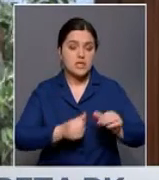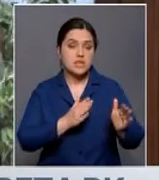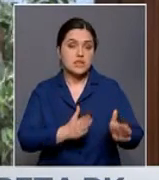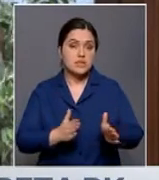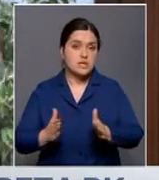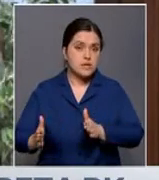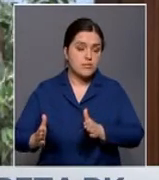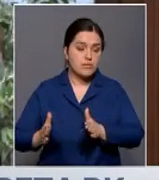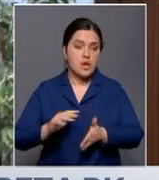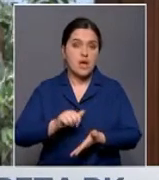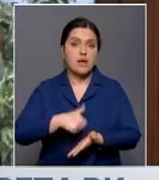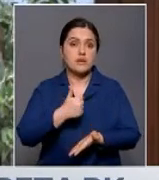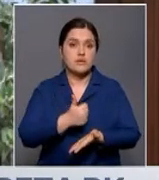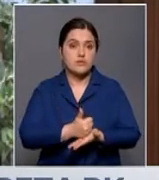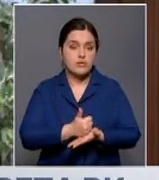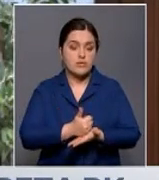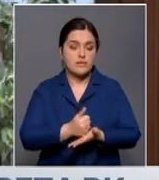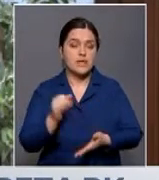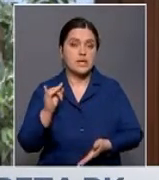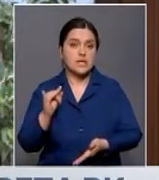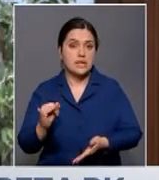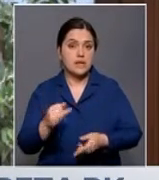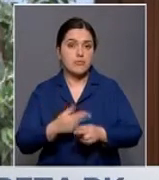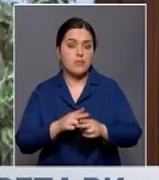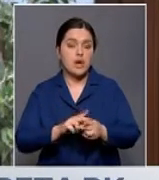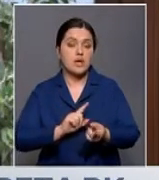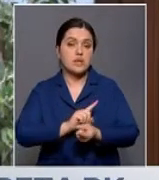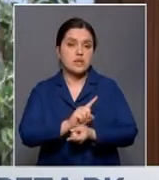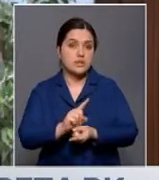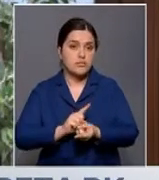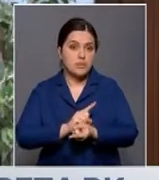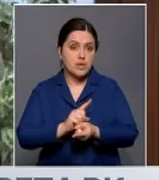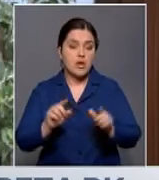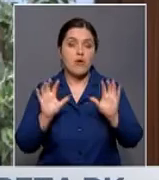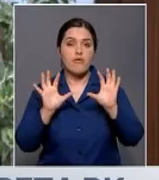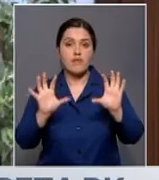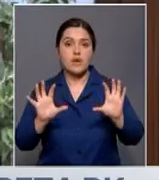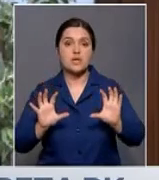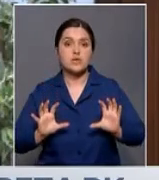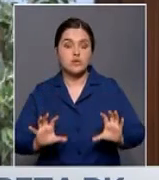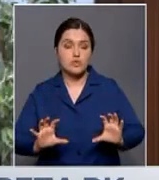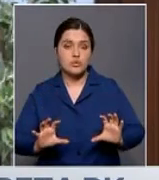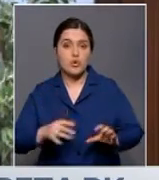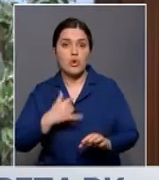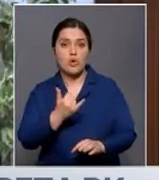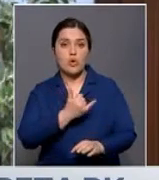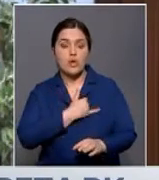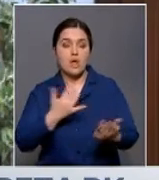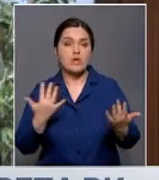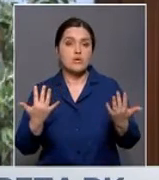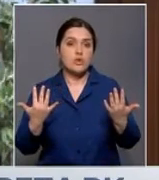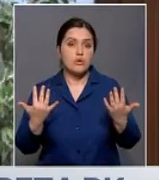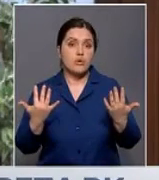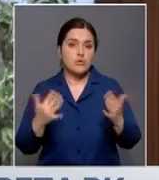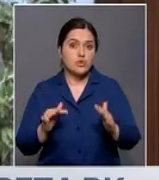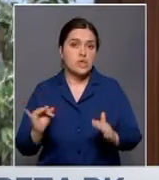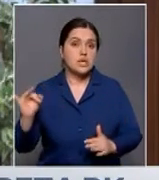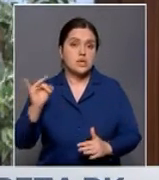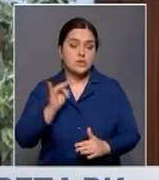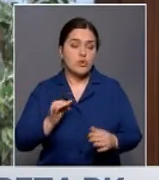основе. И изменения в Конституцию у нас уже на истории